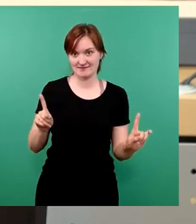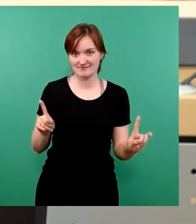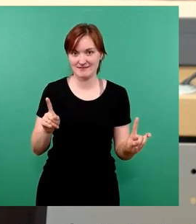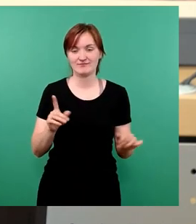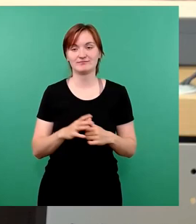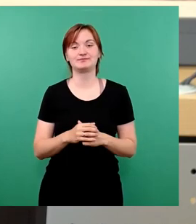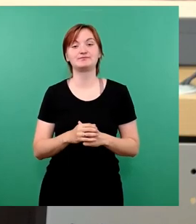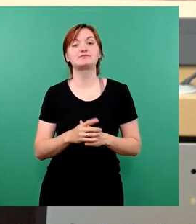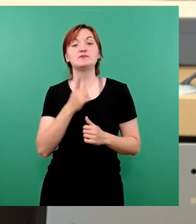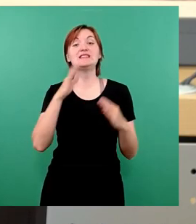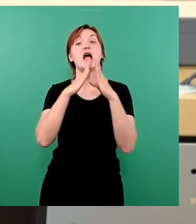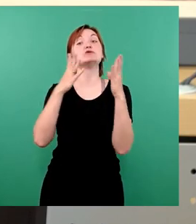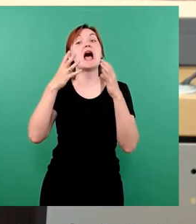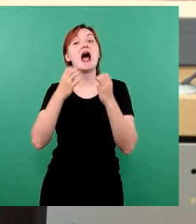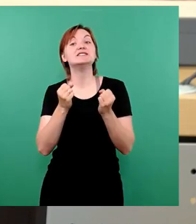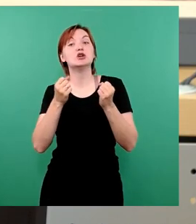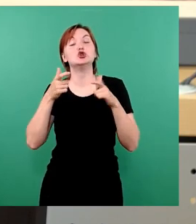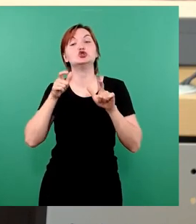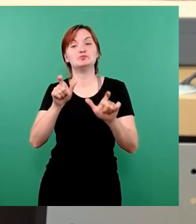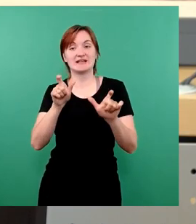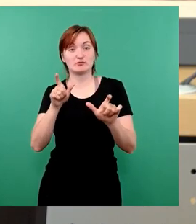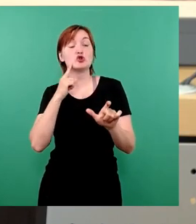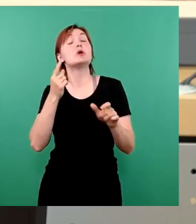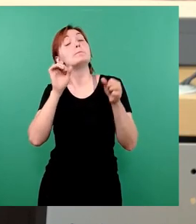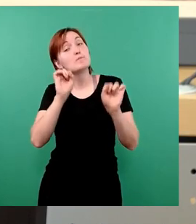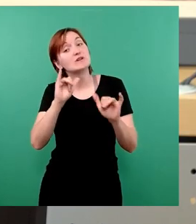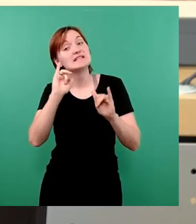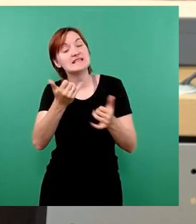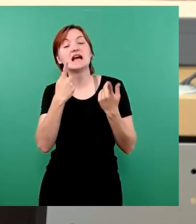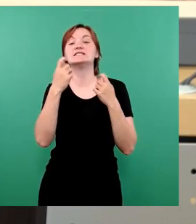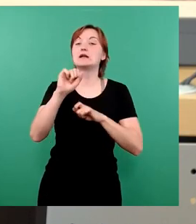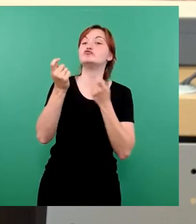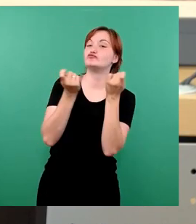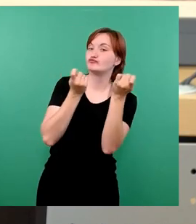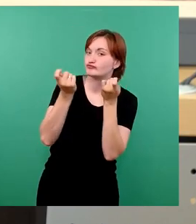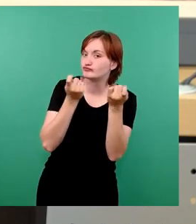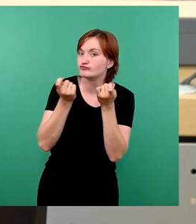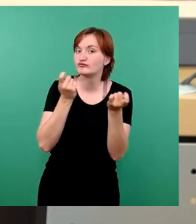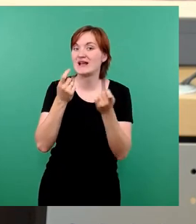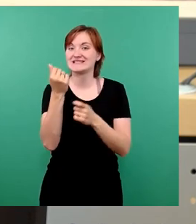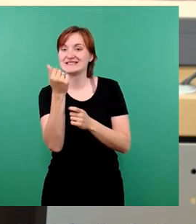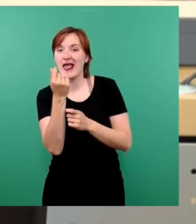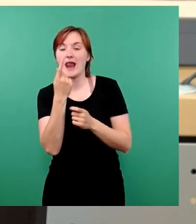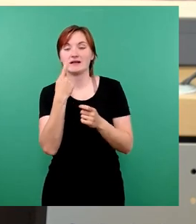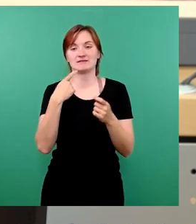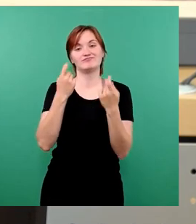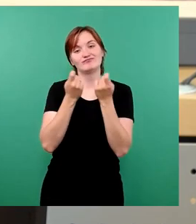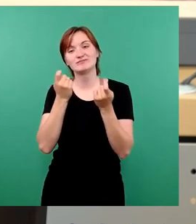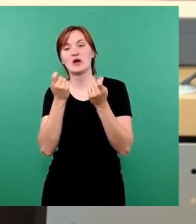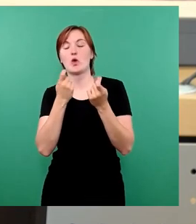Haushaltssperren können ein Weg sein, den Haushalt zu konsolidieren und Haushaltsdisziplin zu erreichen.